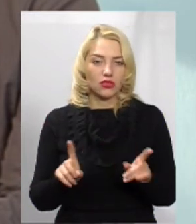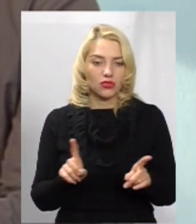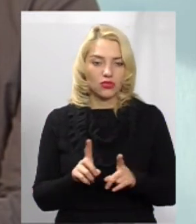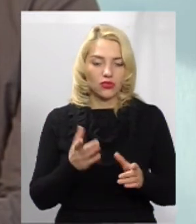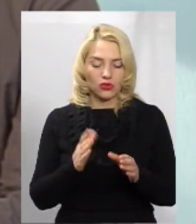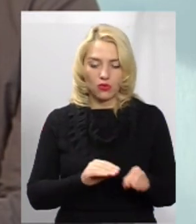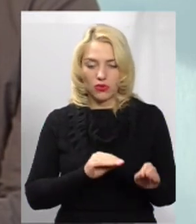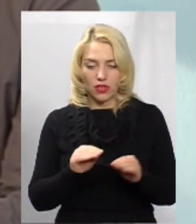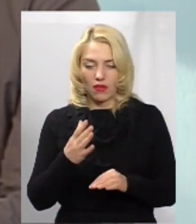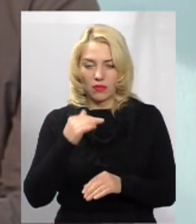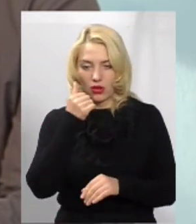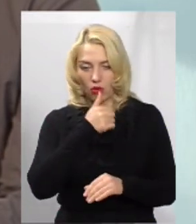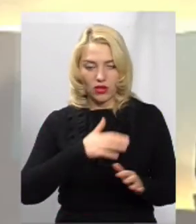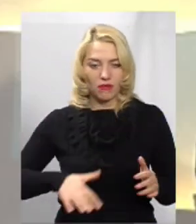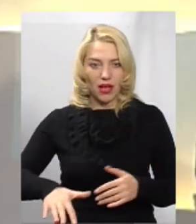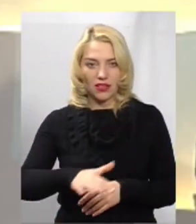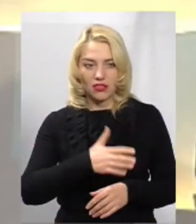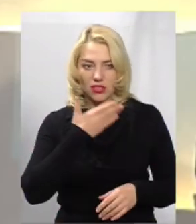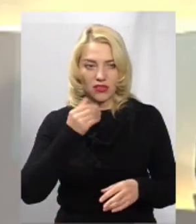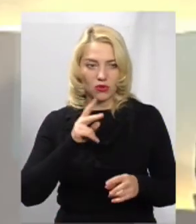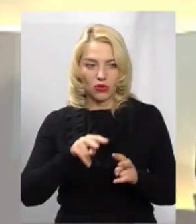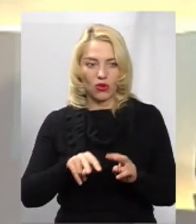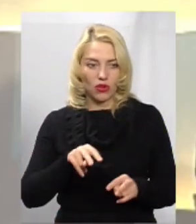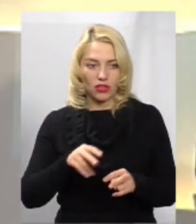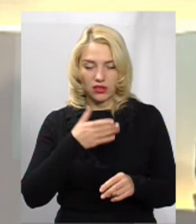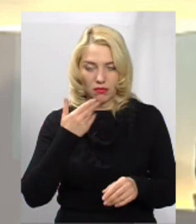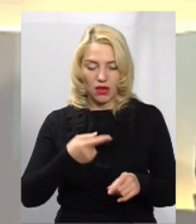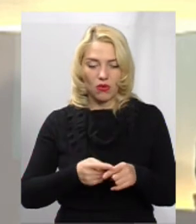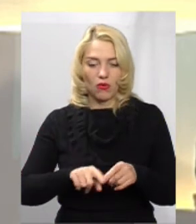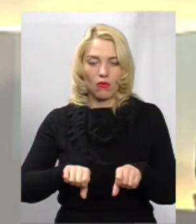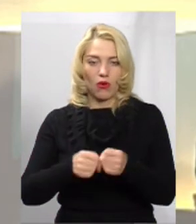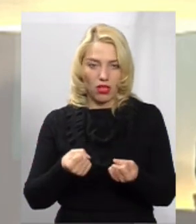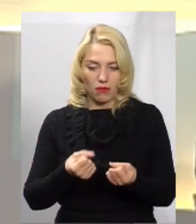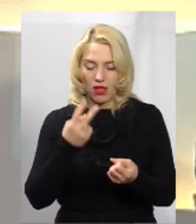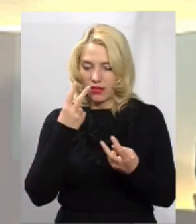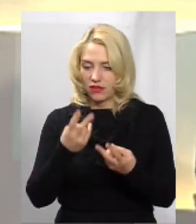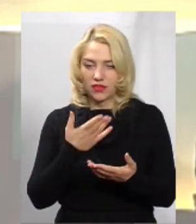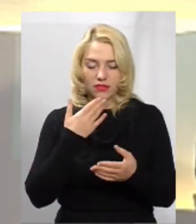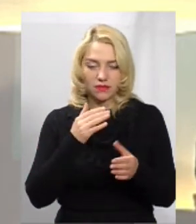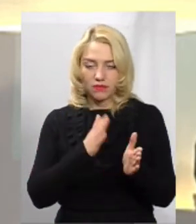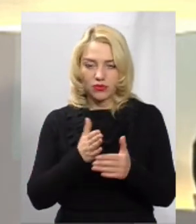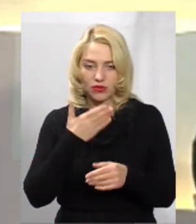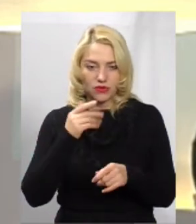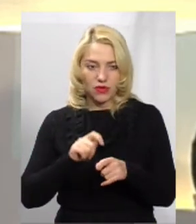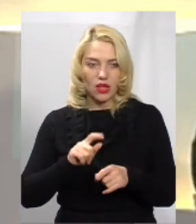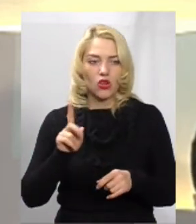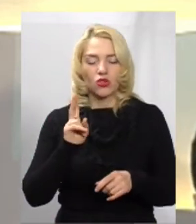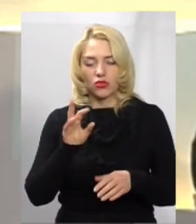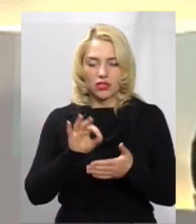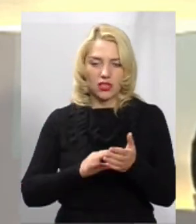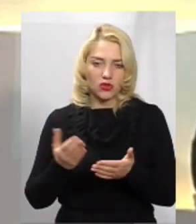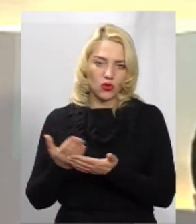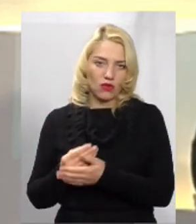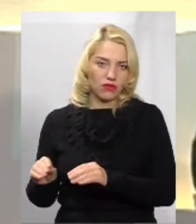поставили 5 років назад майданчик, його ніхто не доглядав, його поламали, за ним не дивилися, то зразу хтось буде ставити людям